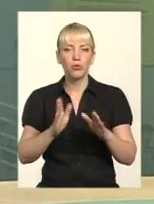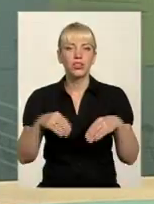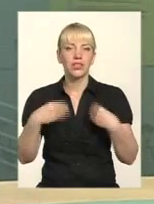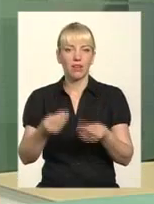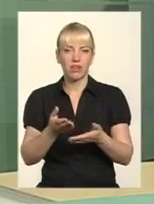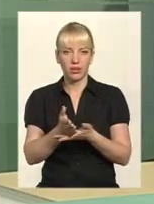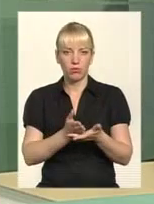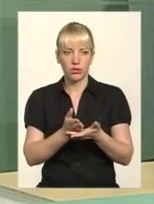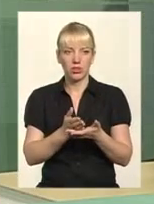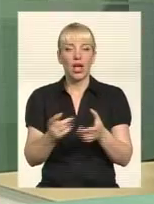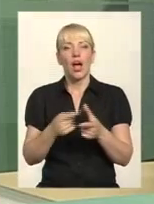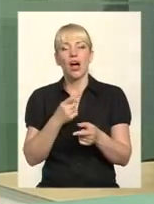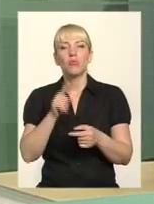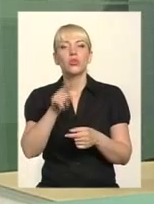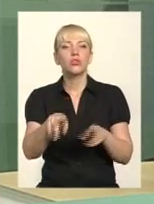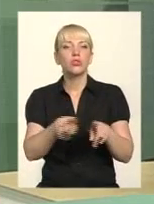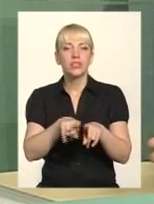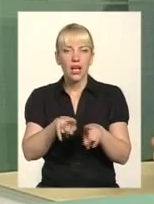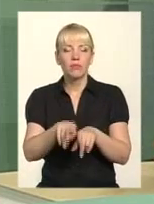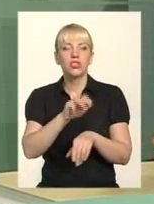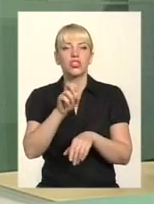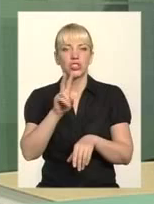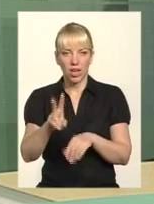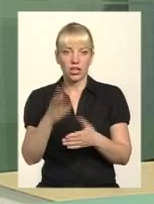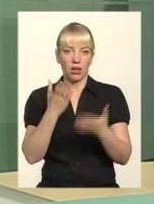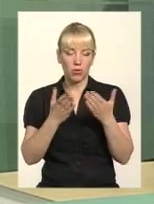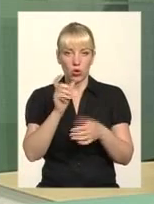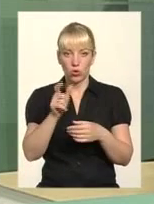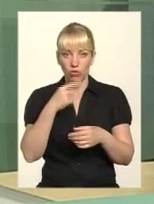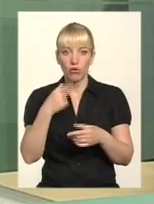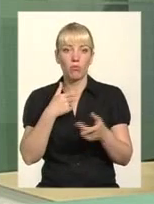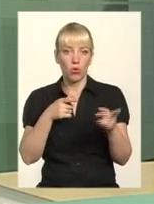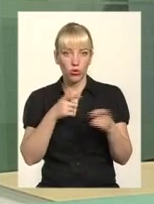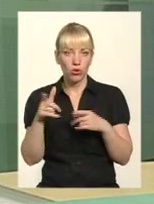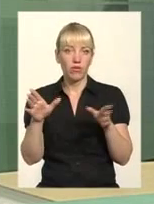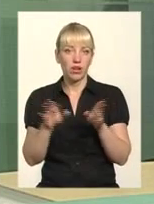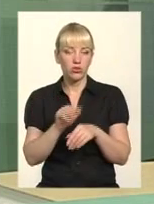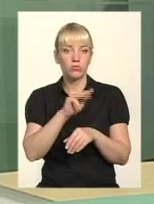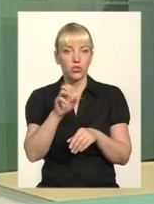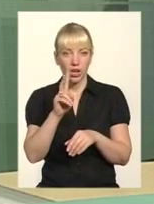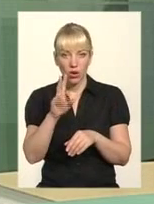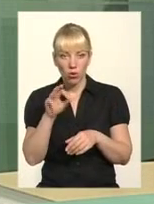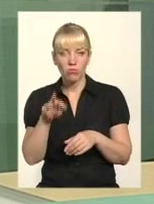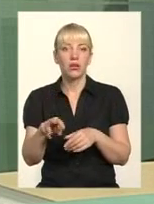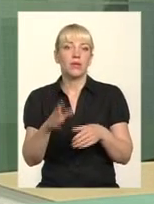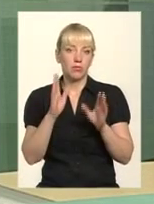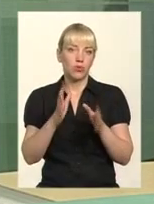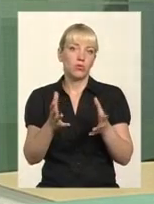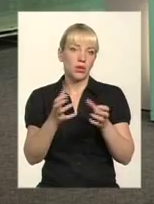Або той самий ЖЕК, якщо люди скажуть, що ми готові з ЖЕКом, значить, відповідно, будемо приймати якісь рішення.